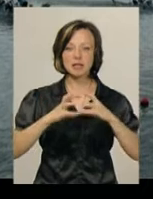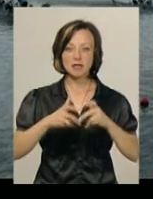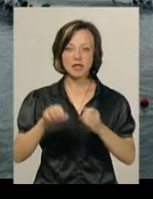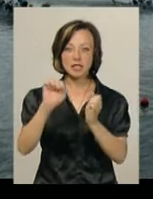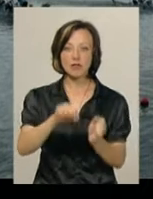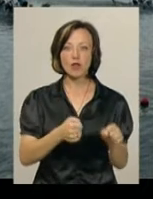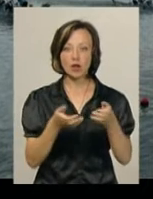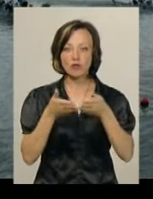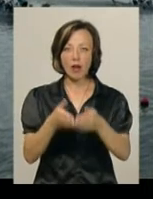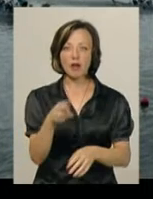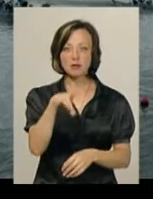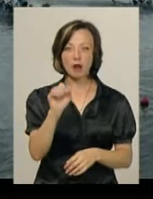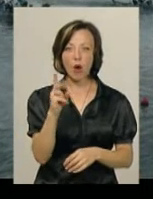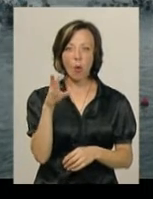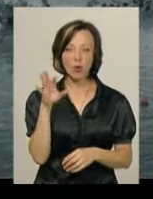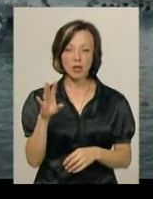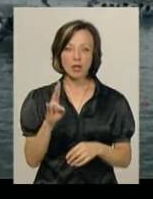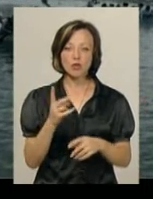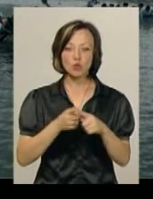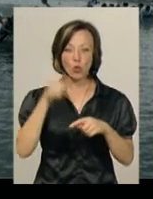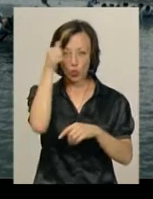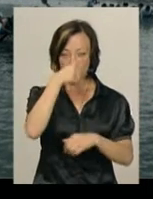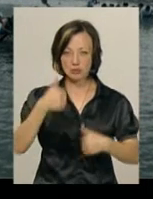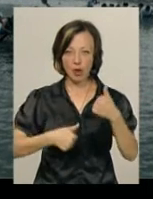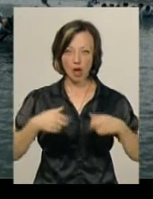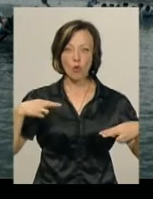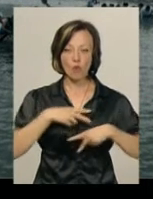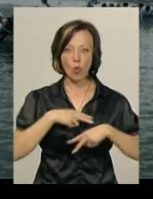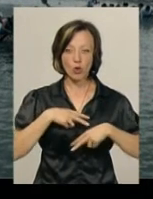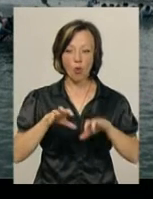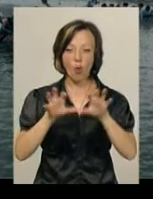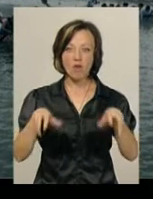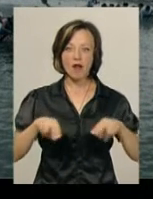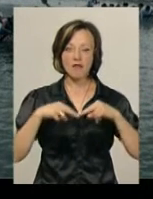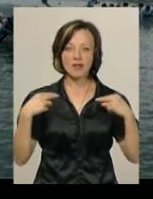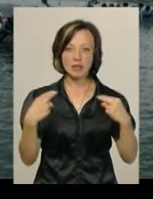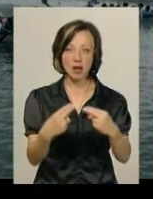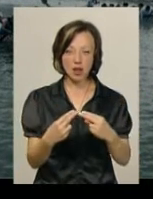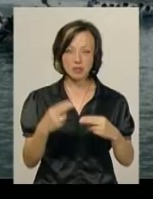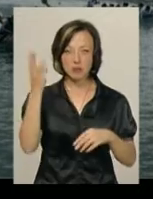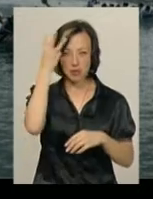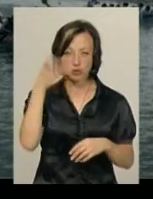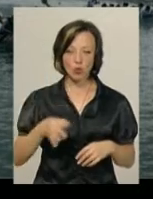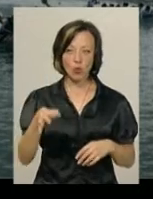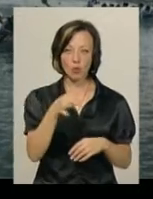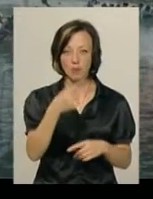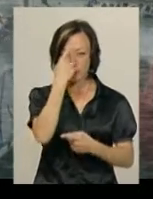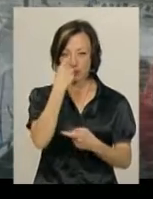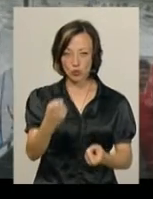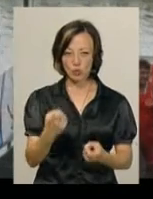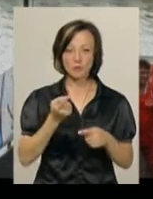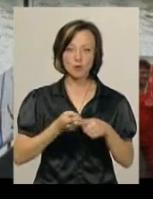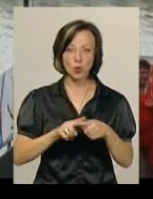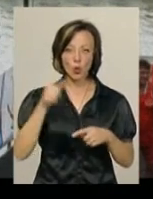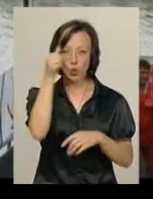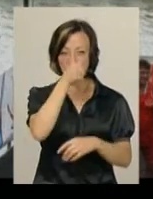висловання на чорнах «Дракон». Цьогорічні змагання відбуваються в Угорщині. Голова Федерації Каної Хмельницької області Віктор Флерчук повідомив, у